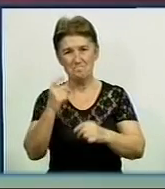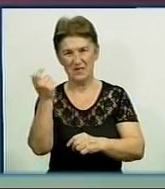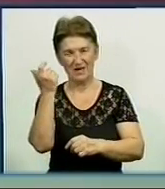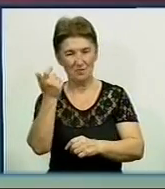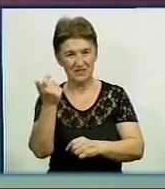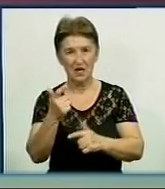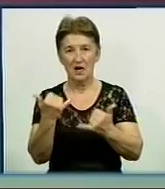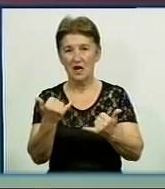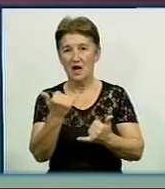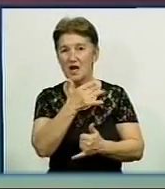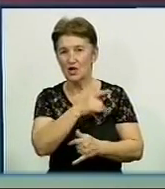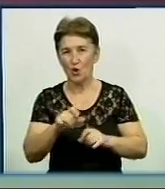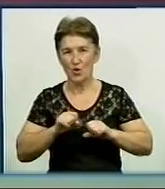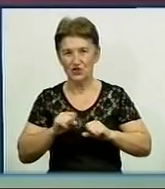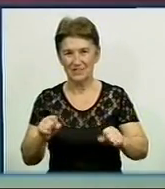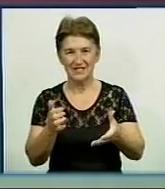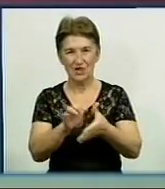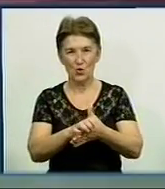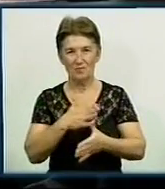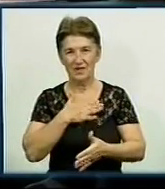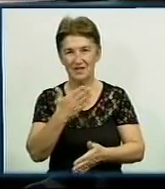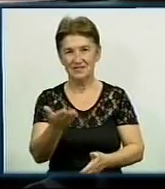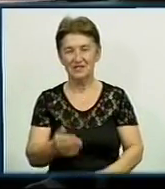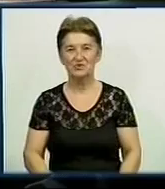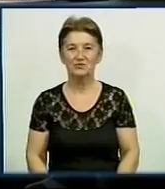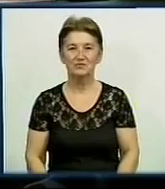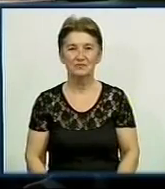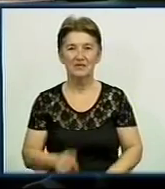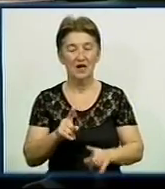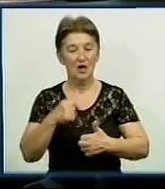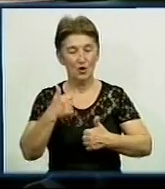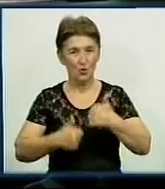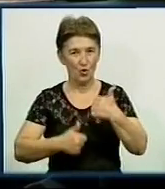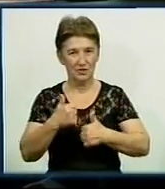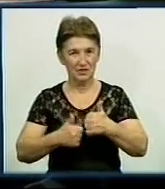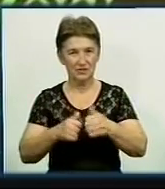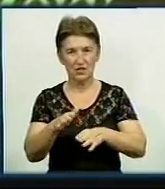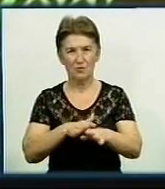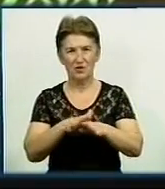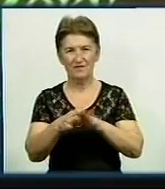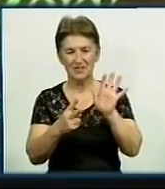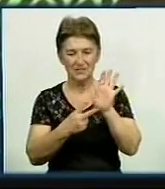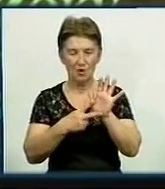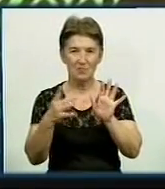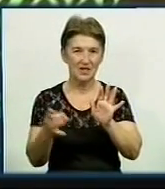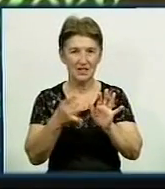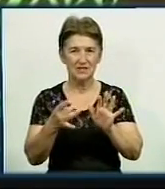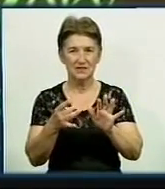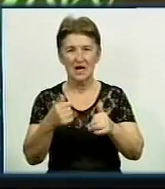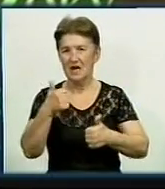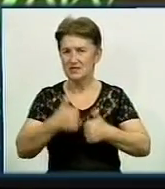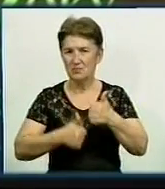З героями нашого часу знайома Марія Староста. Конкурс «Знам'янчанин року» проводять в сьома. Цьогоріч за це звання